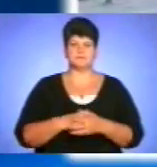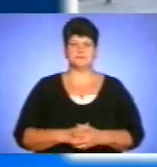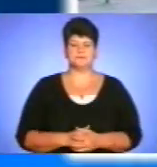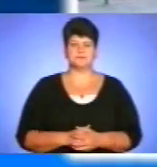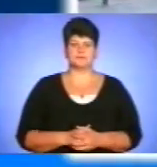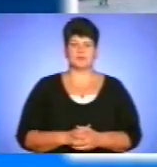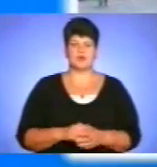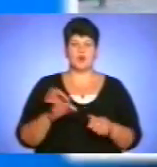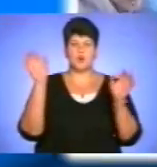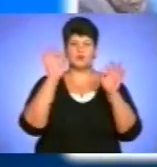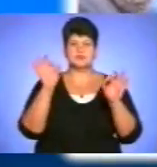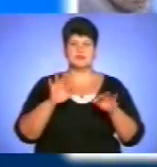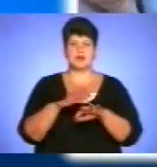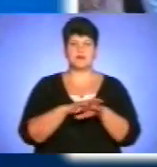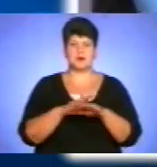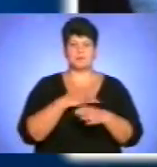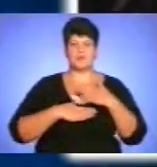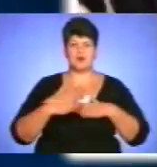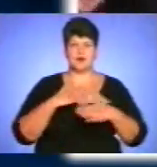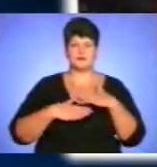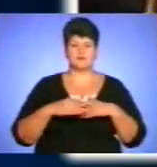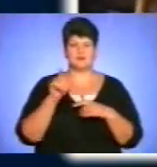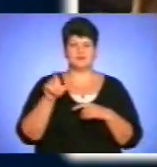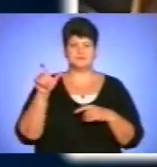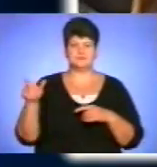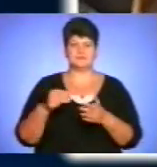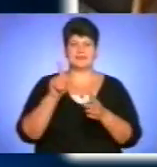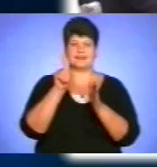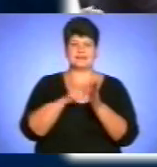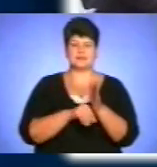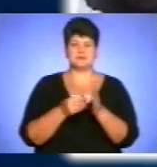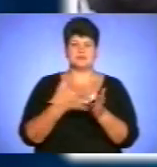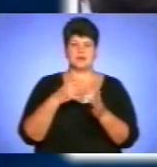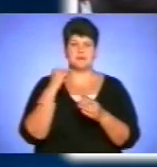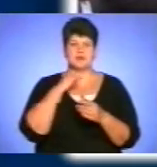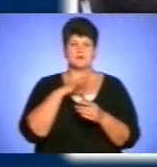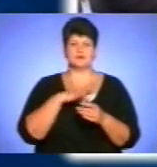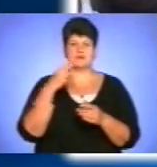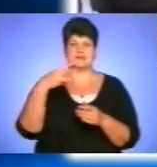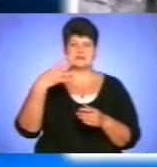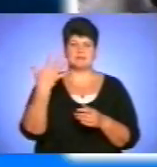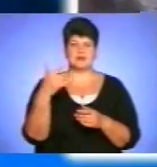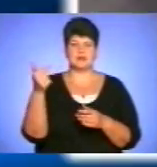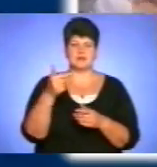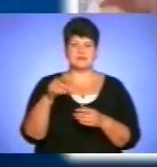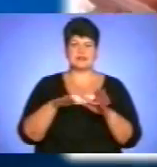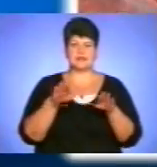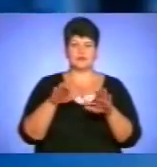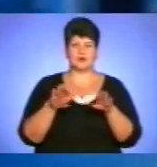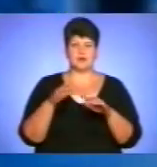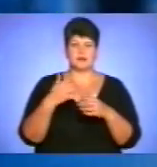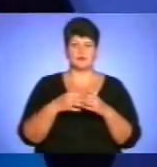Осінній ярмарок порадував тернополян низкими цінами. М'ясо продавали по 35 гривень за кілограм, капусту по гривні 50.